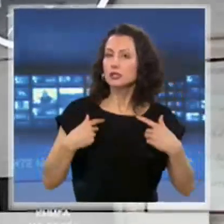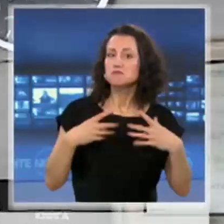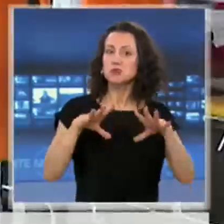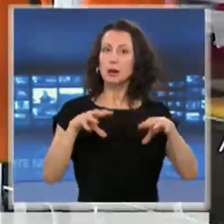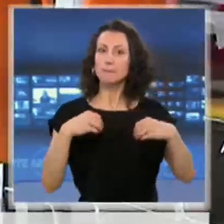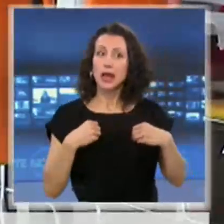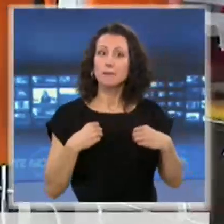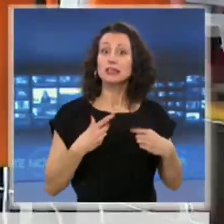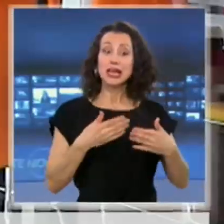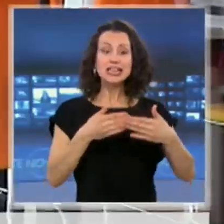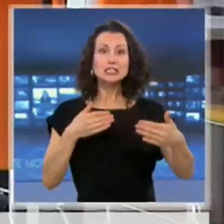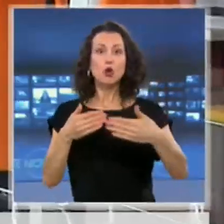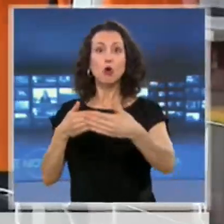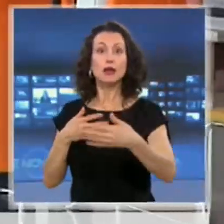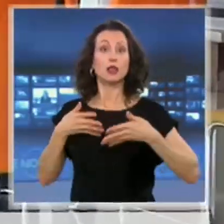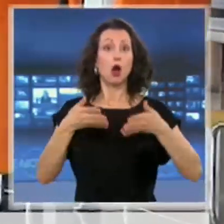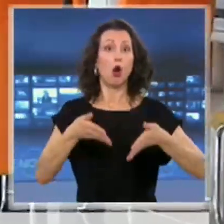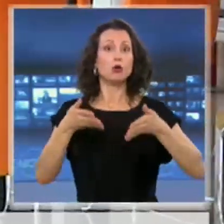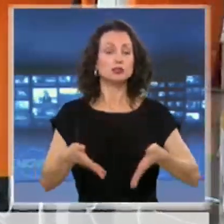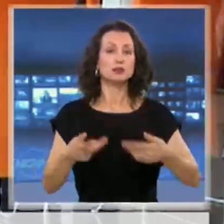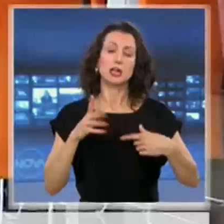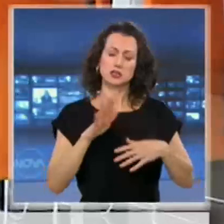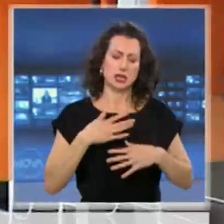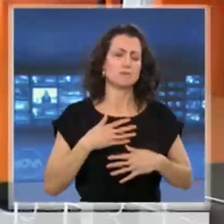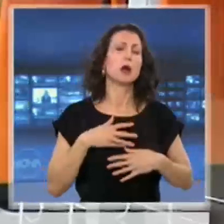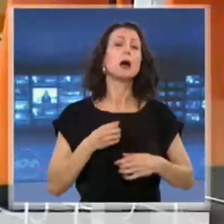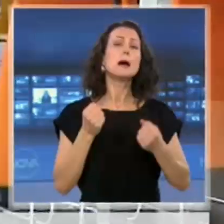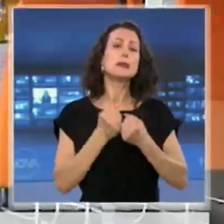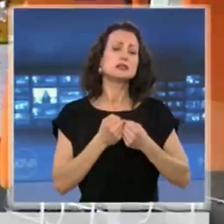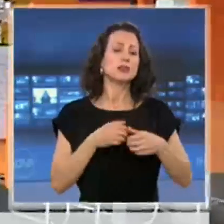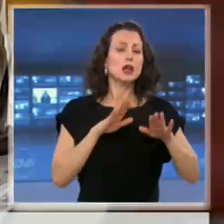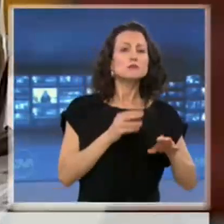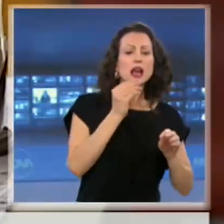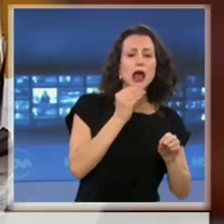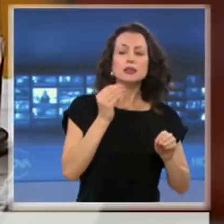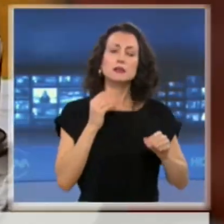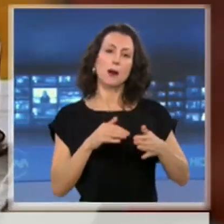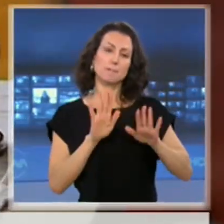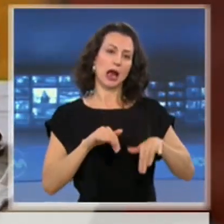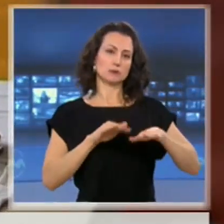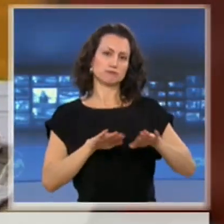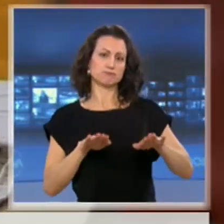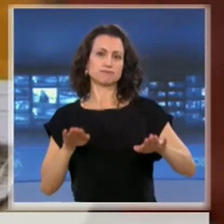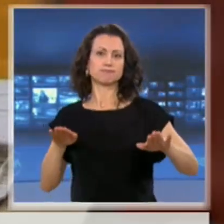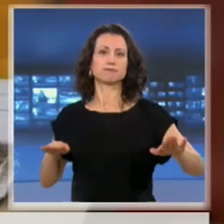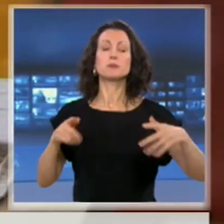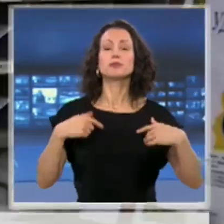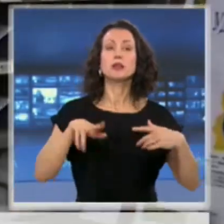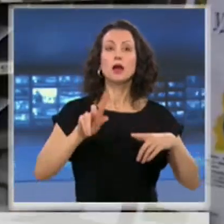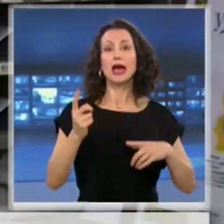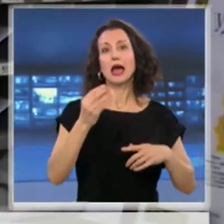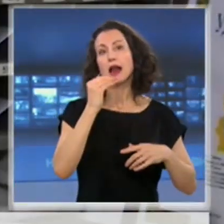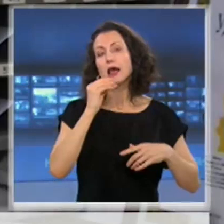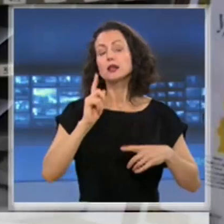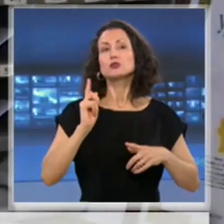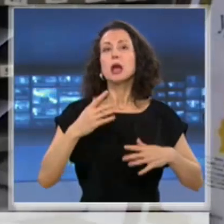разстояние между масите за хранене, да има дистанция и между гостите. Храненето трябва да е само на открито, което изключва